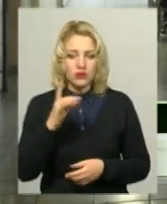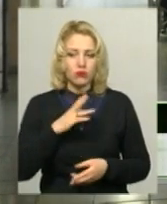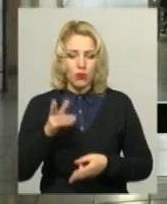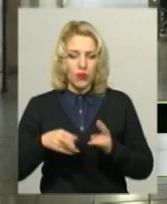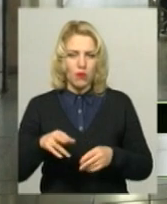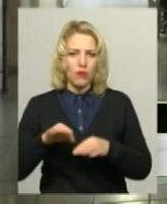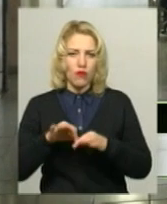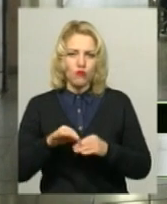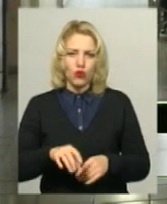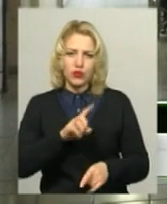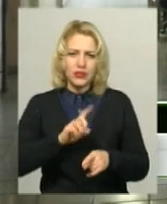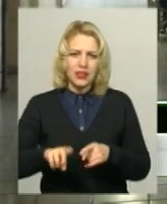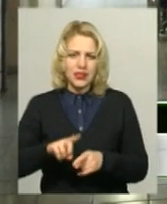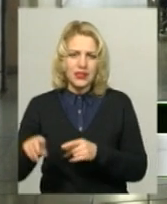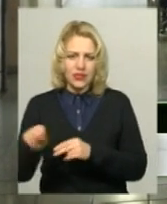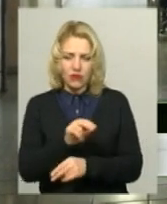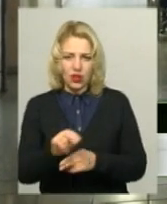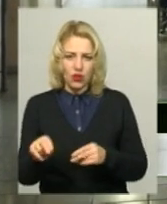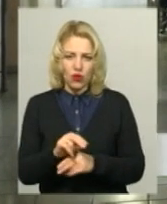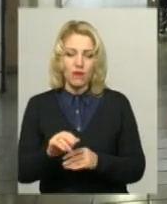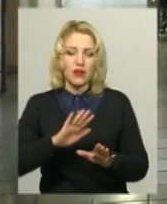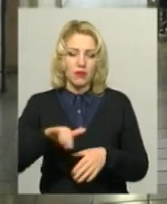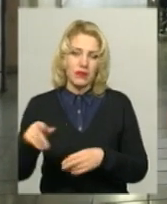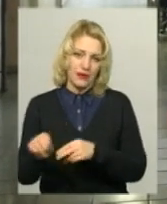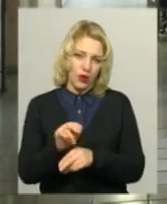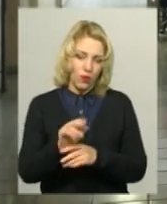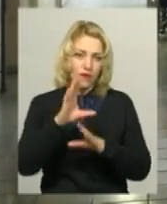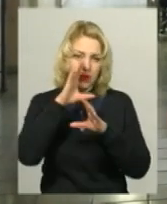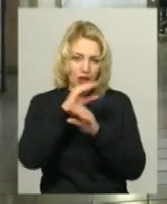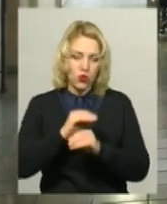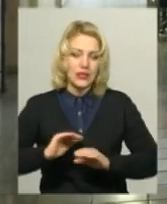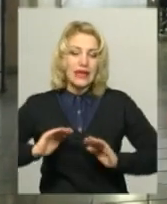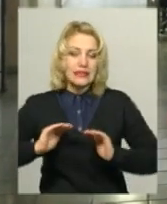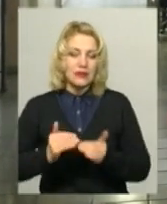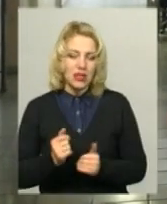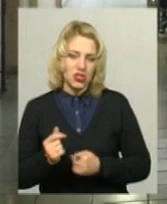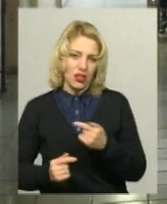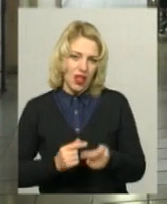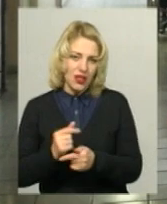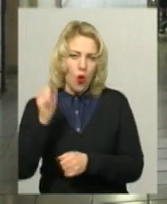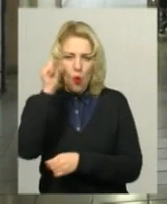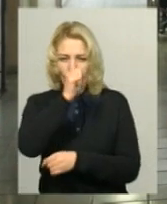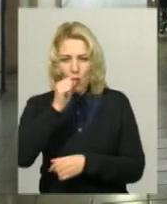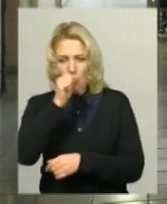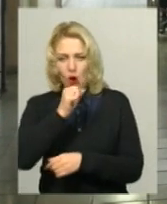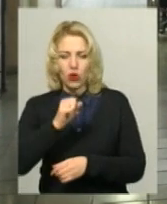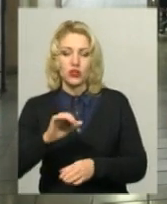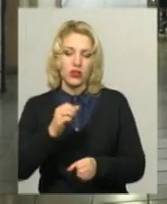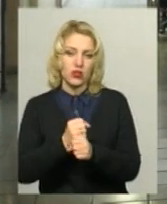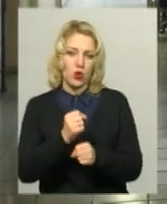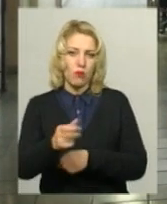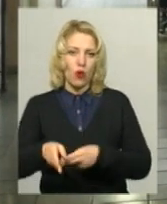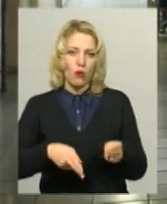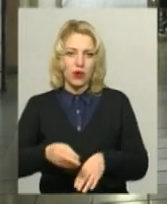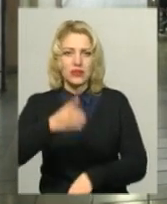інтенсивна терапія. Після проведеного лікування вдалося зменшити наслідки відмороження. Зроблено операцію